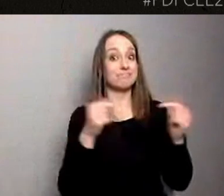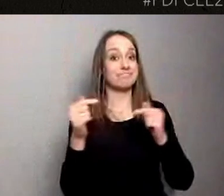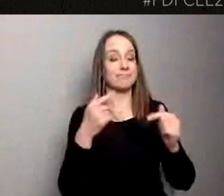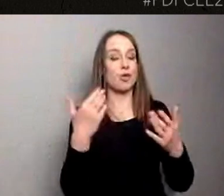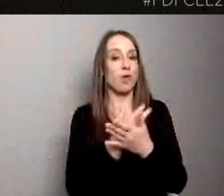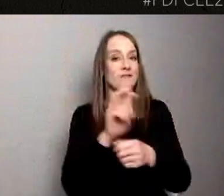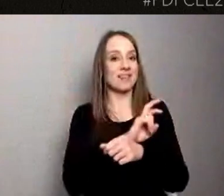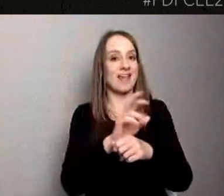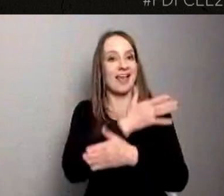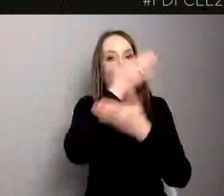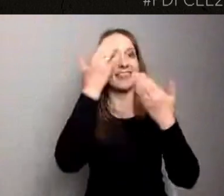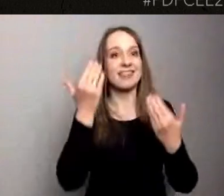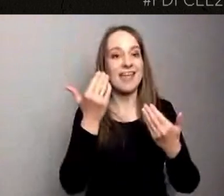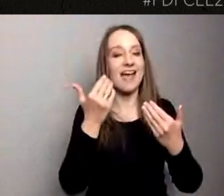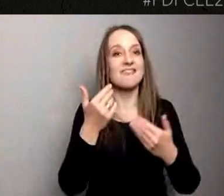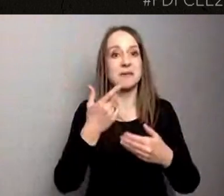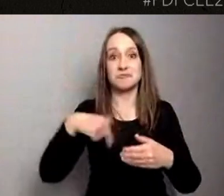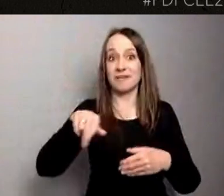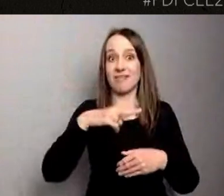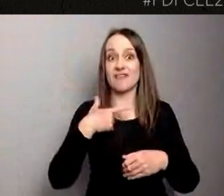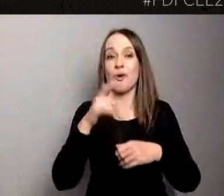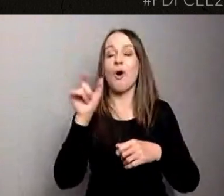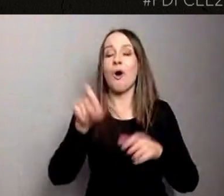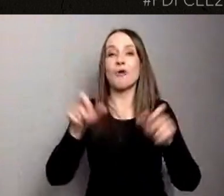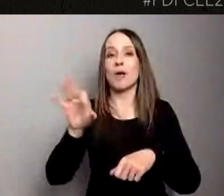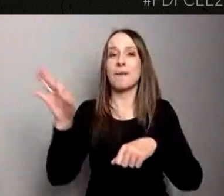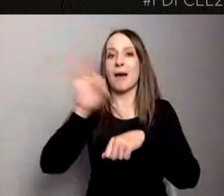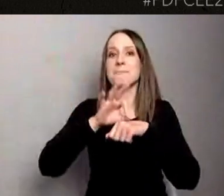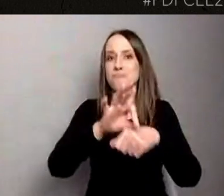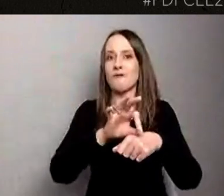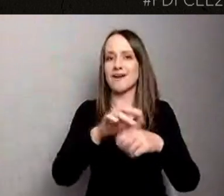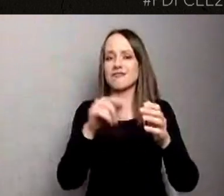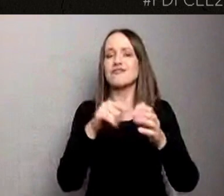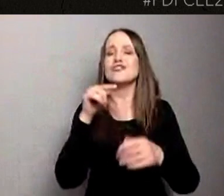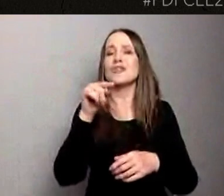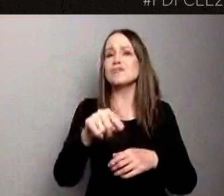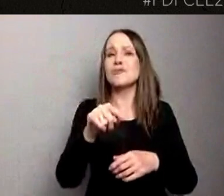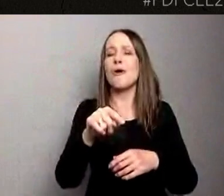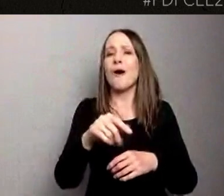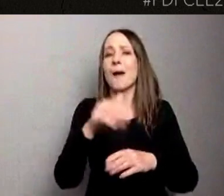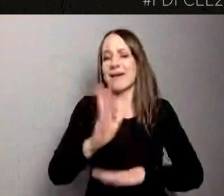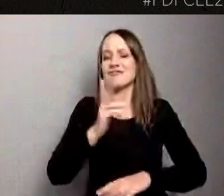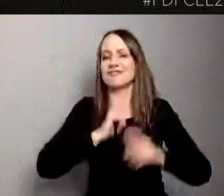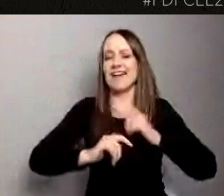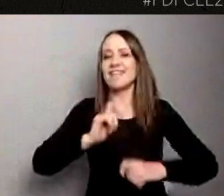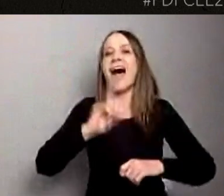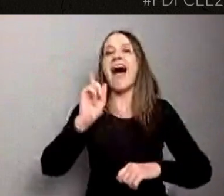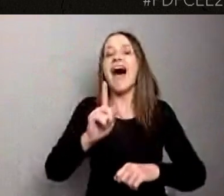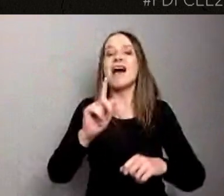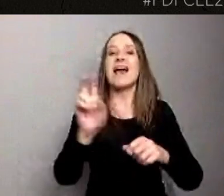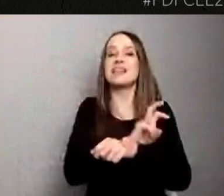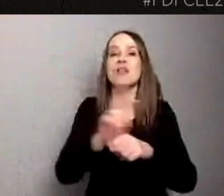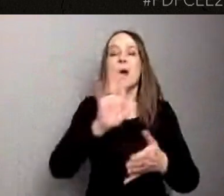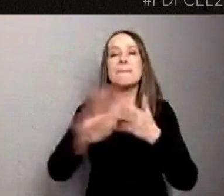gospodarze będą tym zachwyceni, ale technologia bez dobrych relacji, bez dobrych ludzi i bez